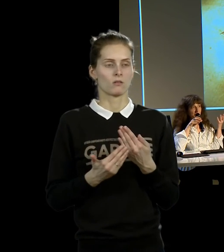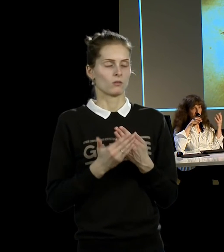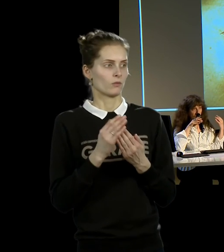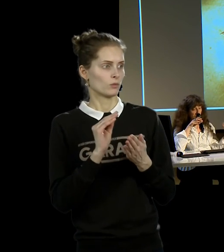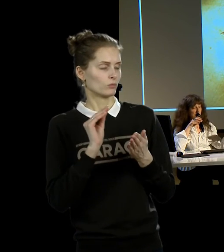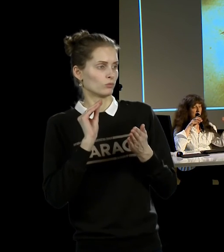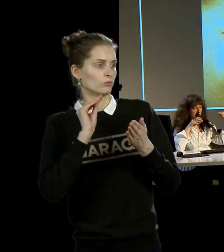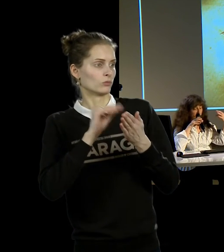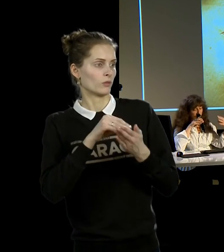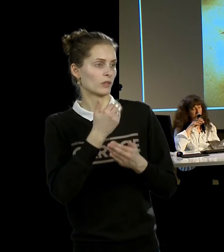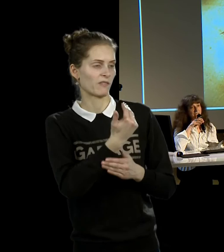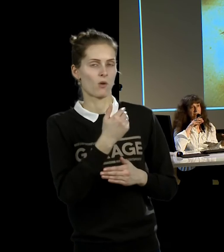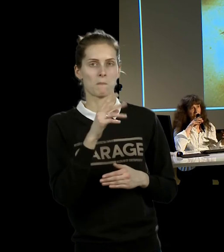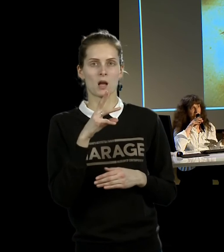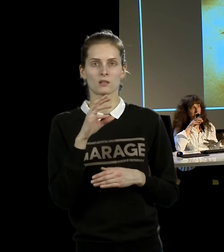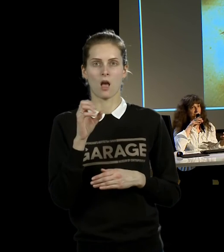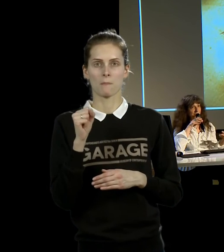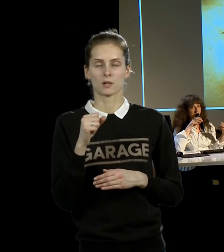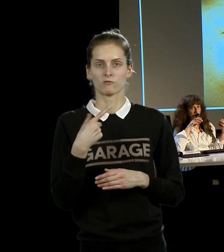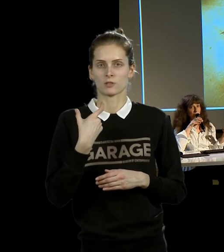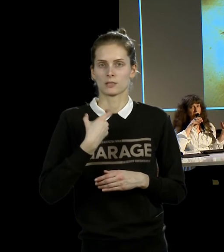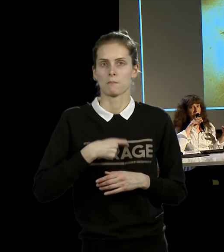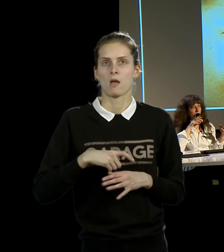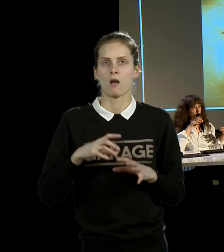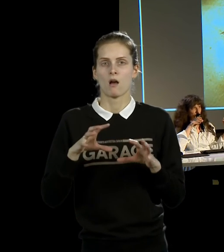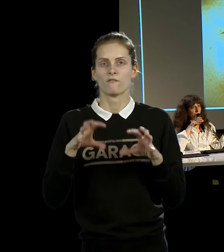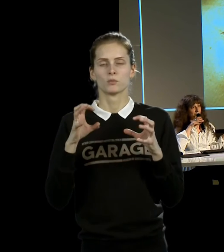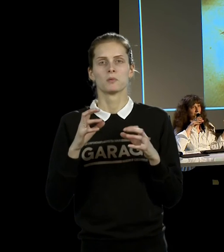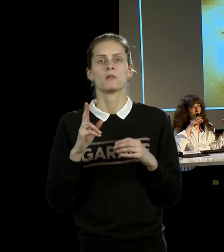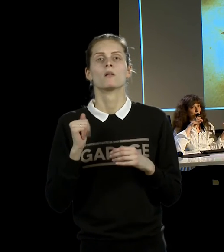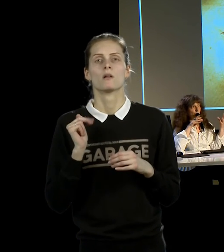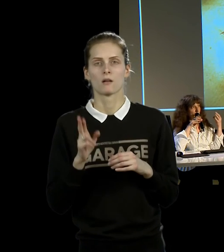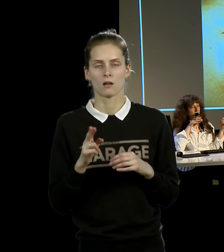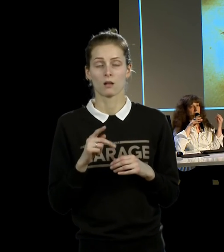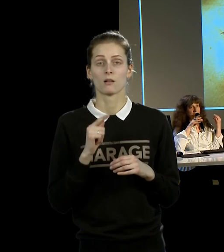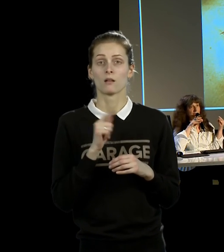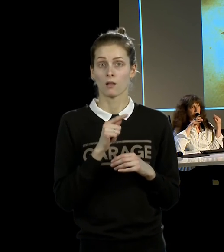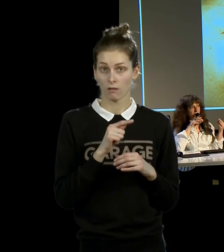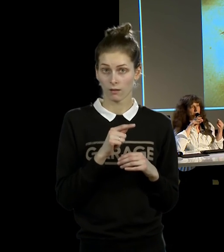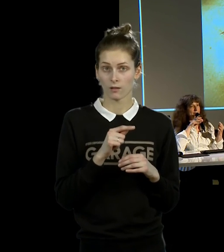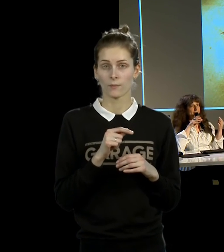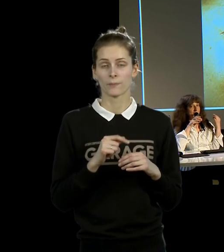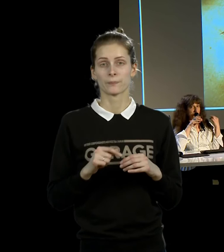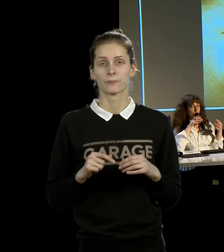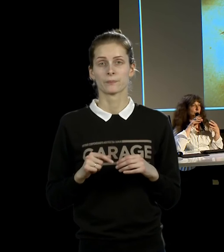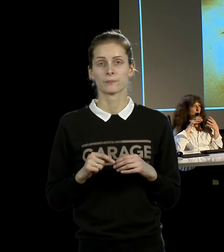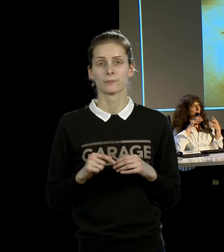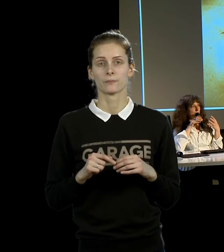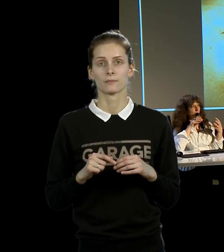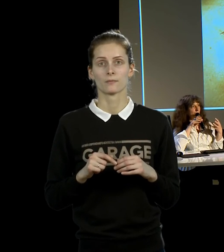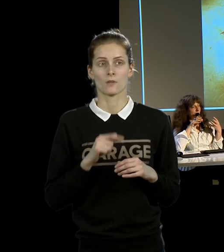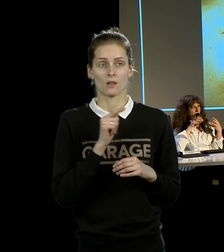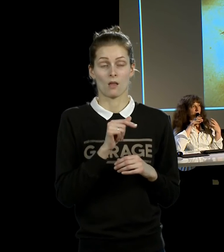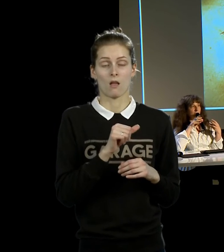воспринимает себя и может признать уже в 1999 году, что она одна из абсолютных